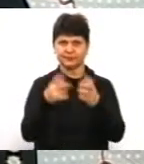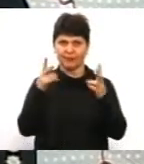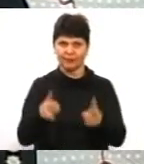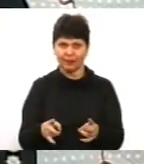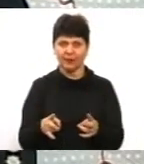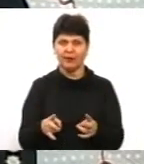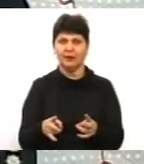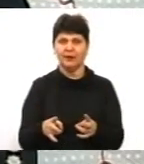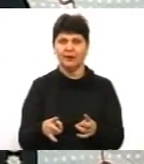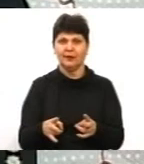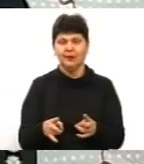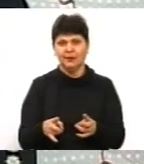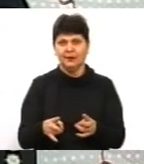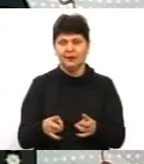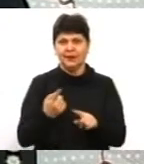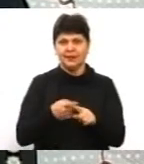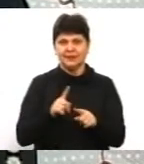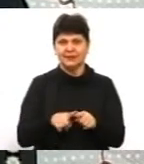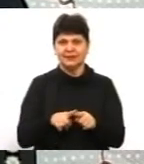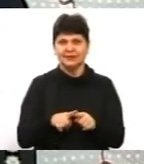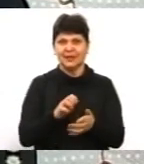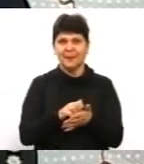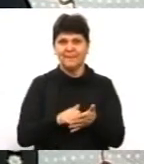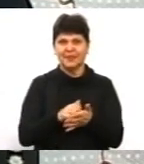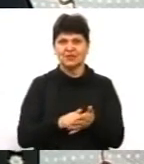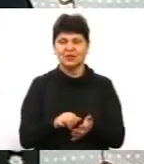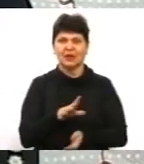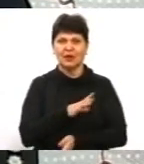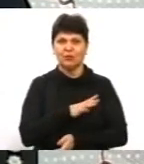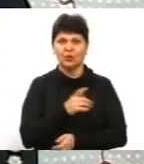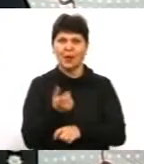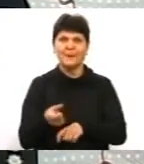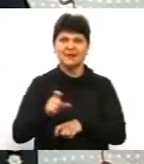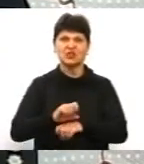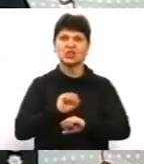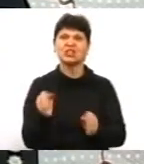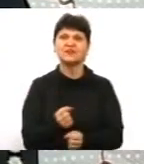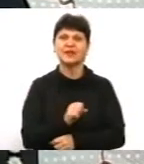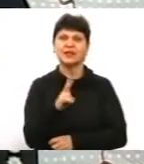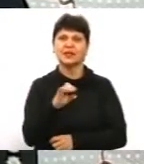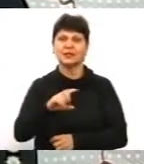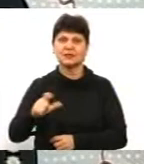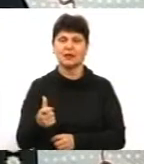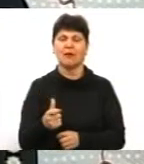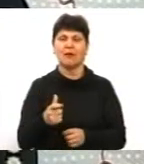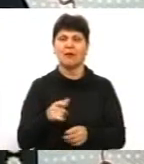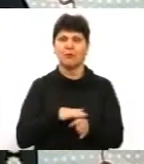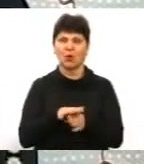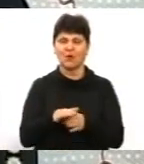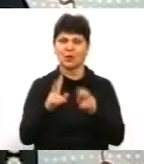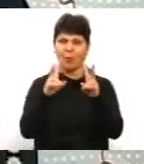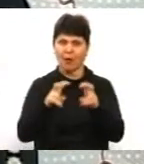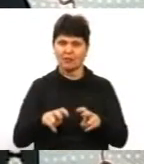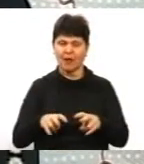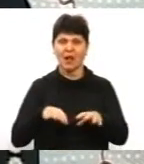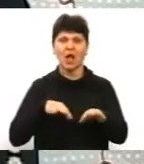з летальними випадками, що це причина, яких там було також перевищення швидкості. Проводимо аналіз дорожньо-транспортних